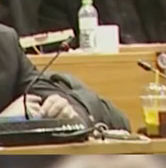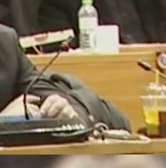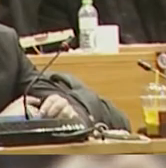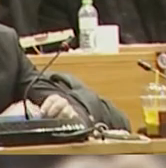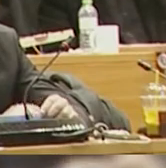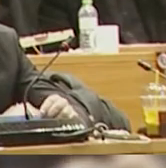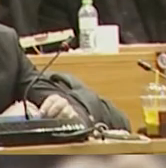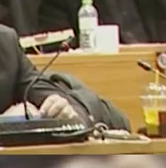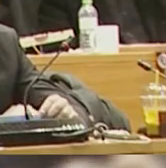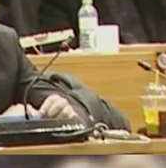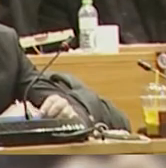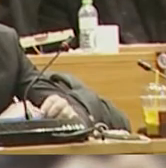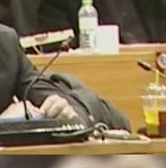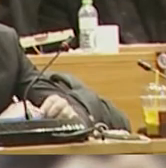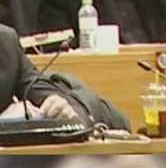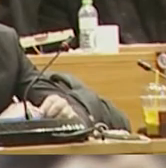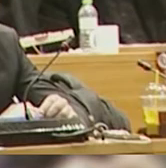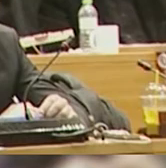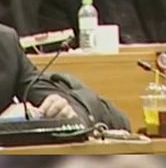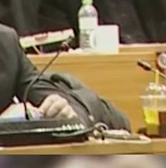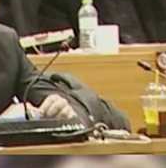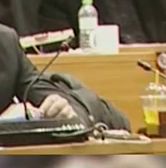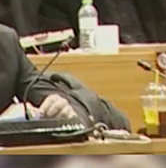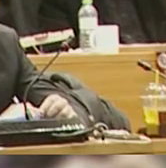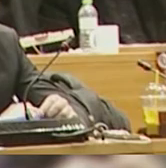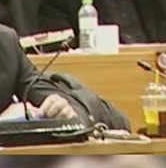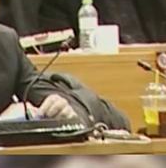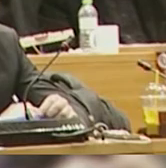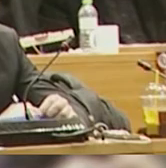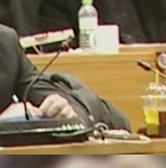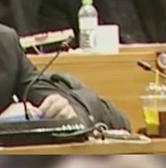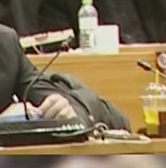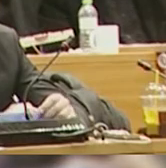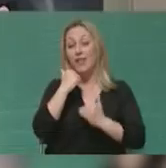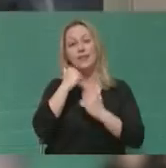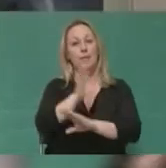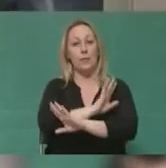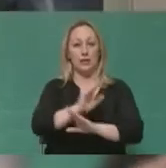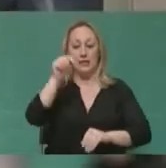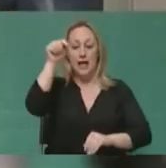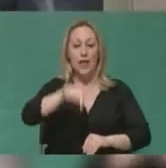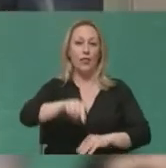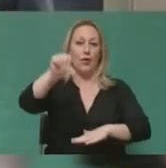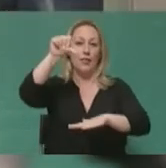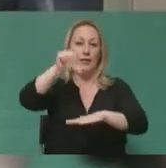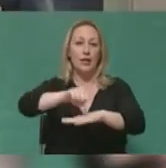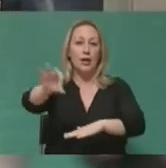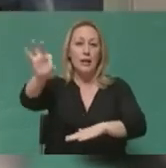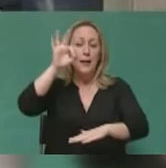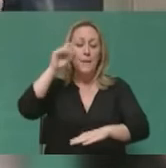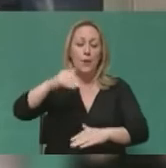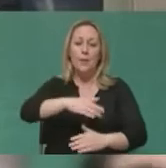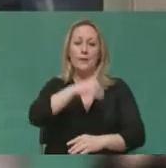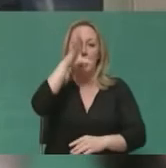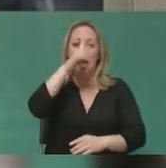χωρίς να λειτουργεί με διχαστικές τάσεις και επιθυμίες. Σε αυτή τη μαρτυρική πόλη, σε αυτή την